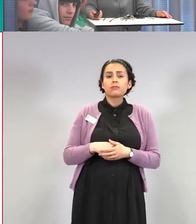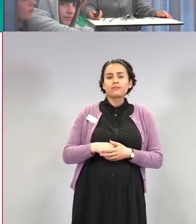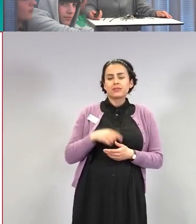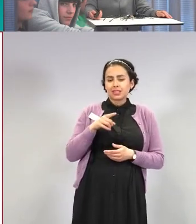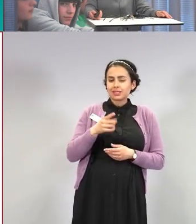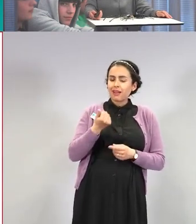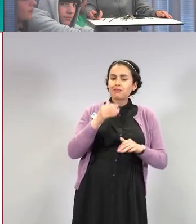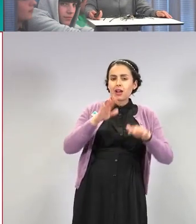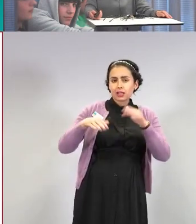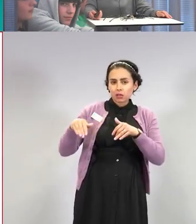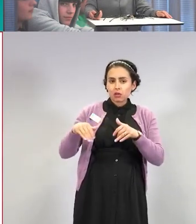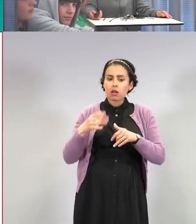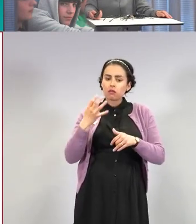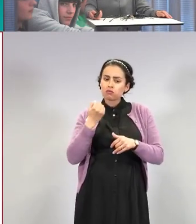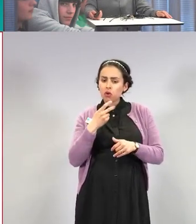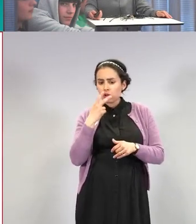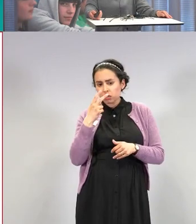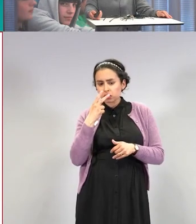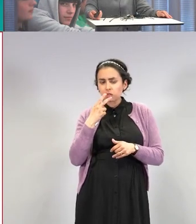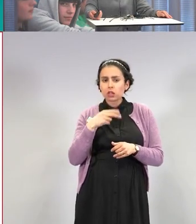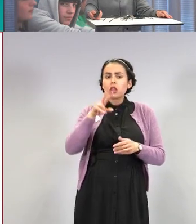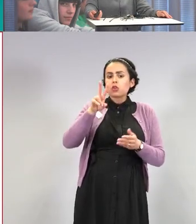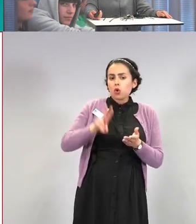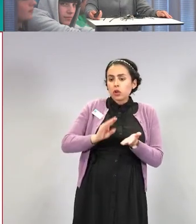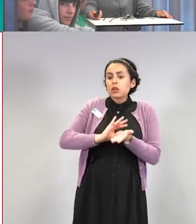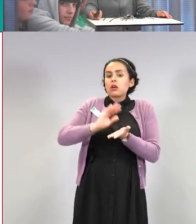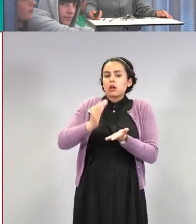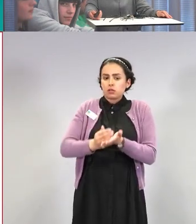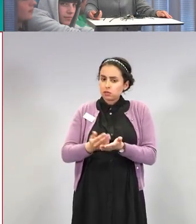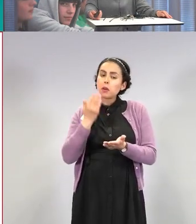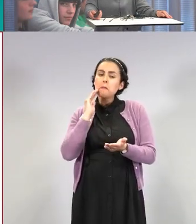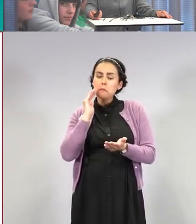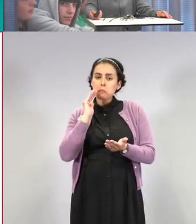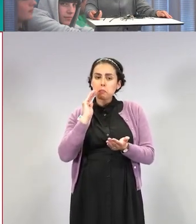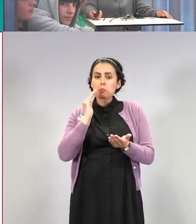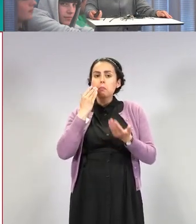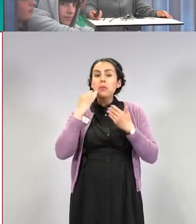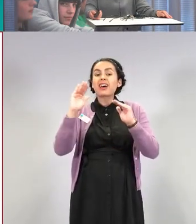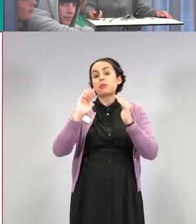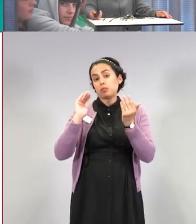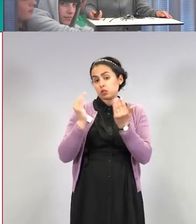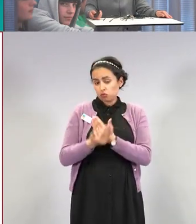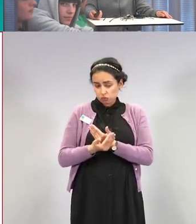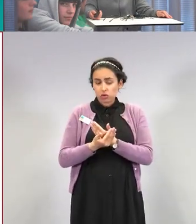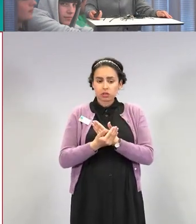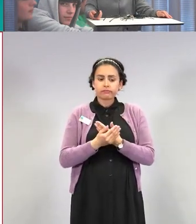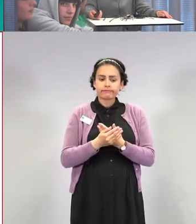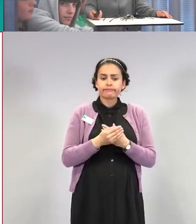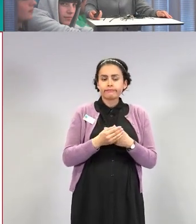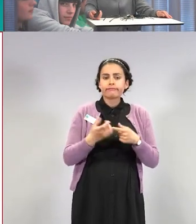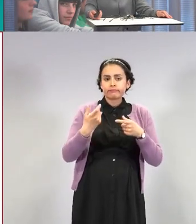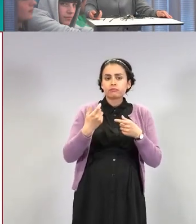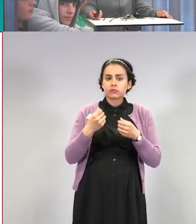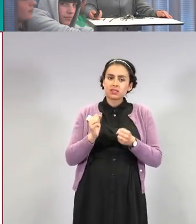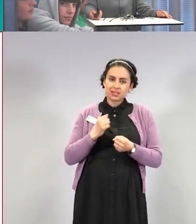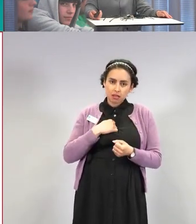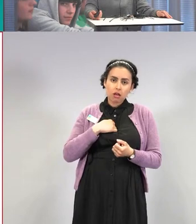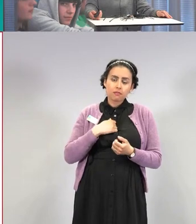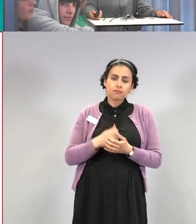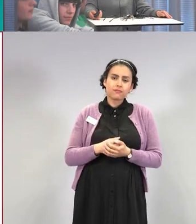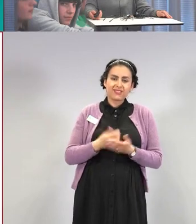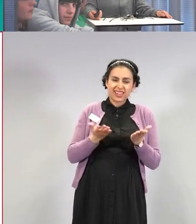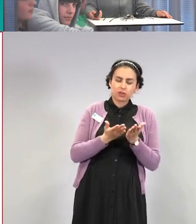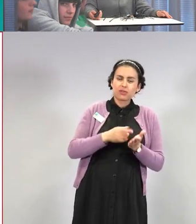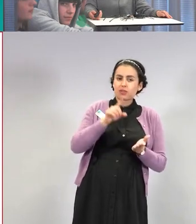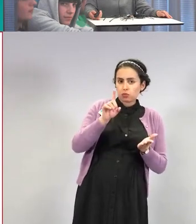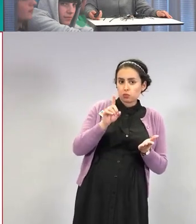trendiä niin, että toinen annos tuottaa aina parempaa suojaa kutakin tautimuotoa kohtaan kuin tämä ensimmäinen annos. Nämä